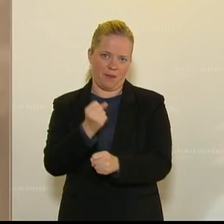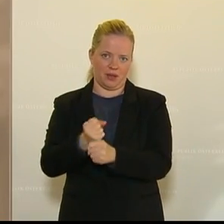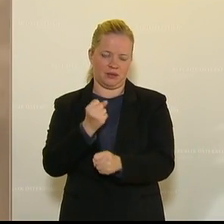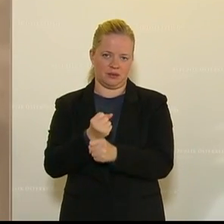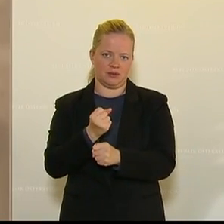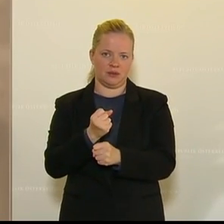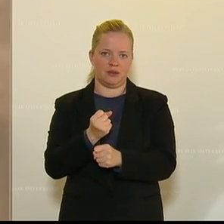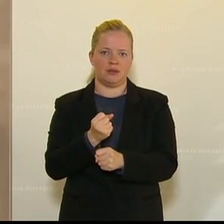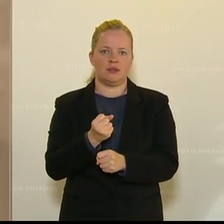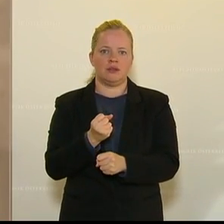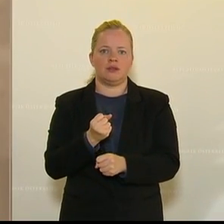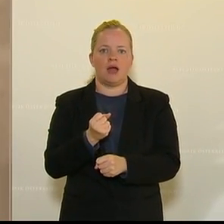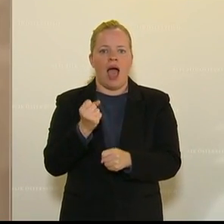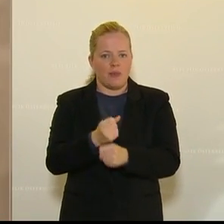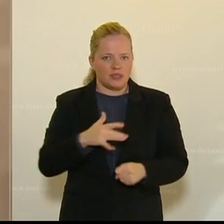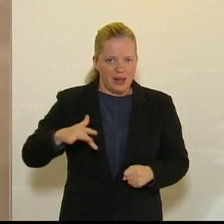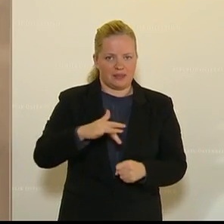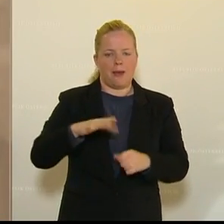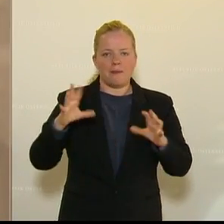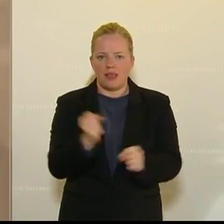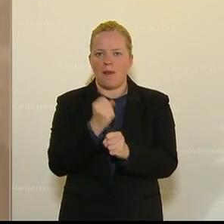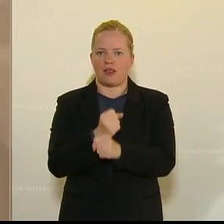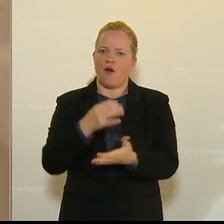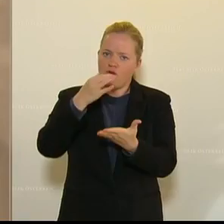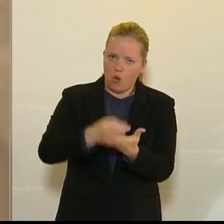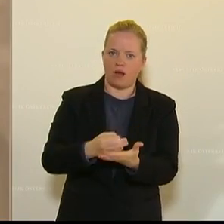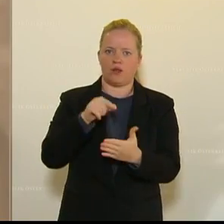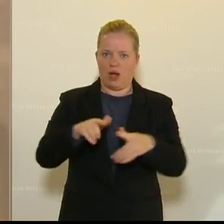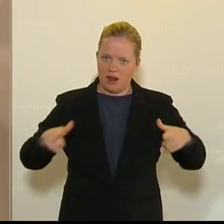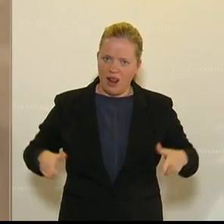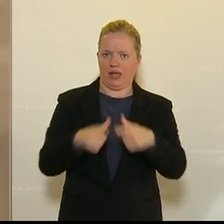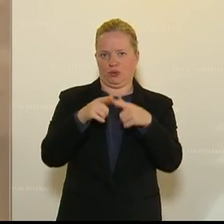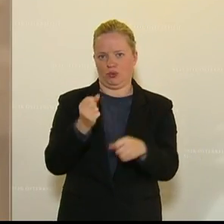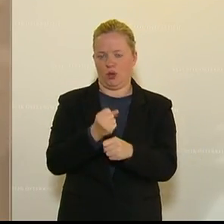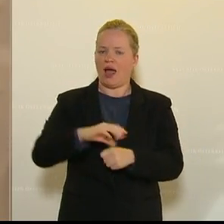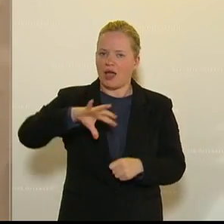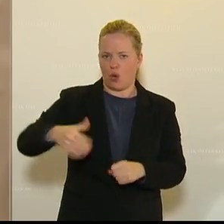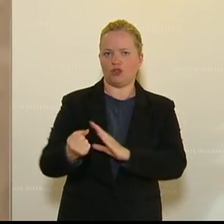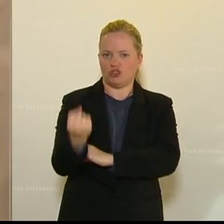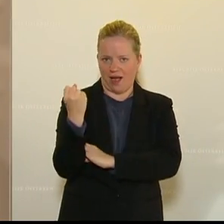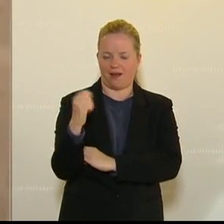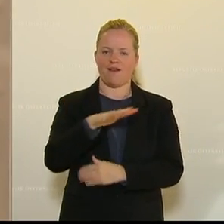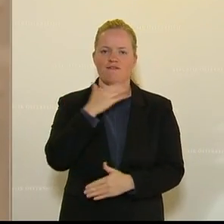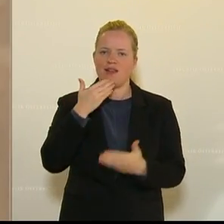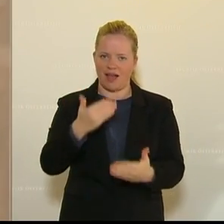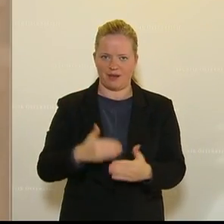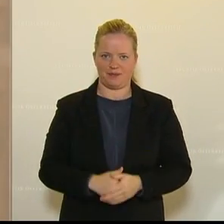Arbeitsplätzen und ihren Mitarbeitern von Ort ganz einfach die Leistung erbringen und somit die Regionen stärken. Vielen Dank.